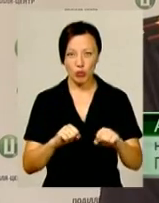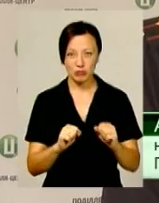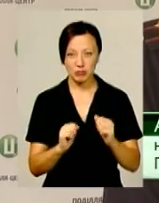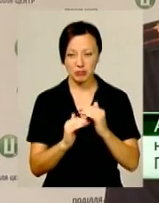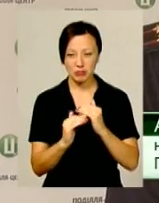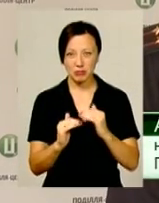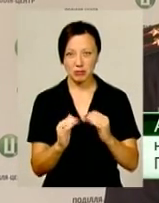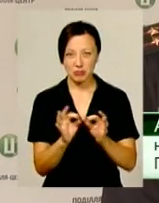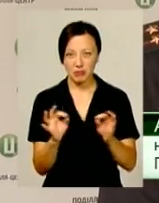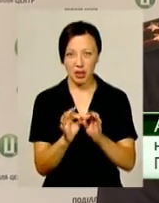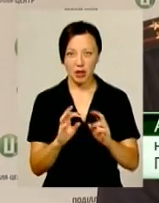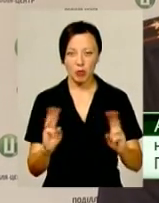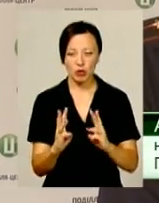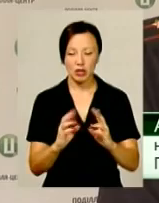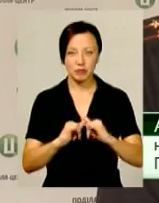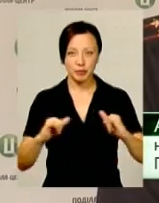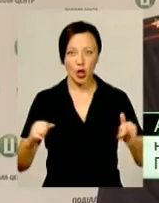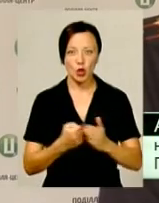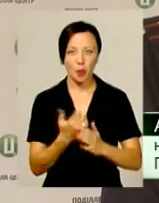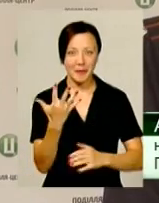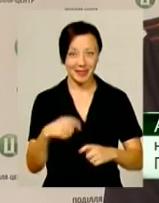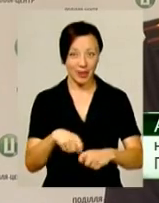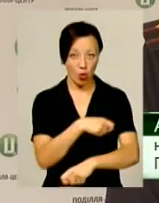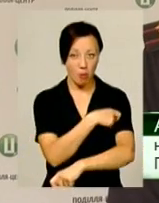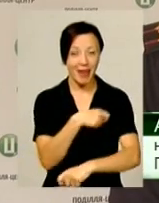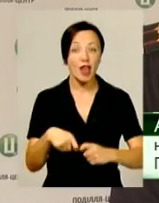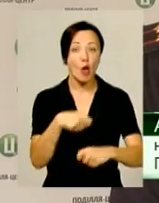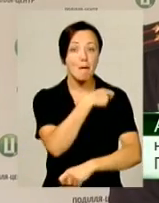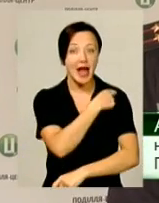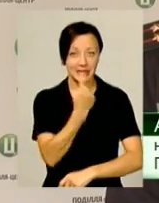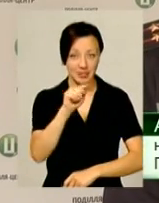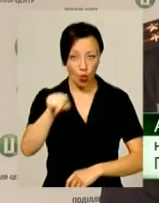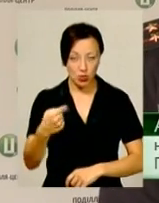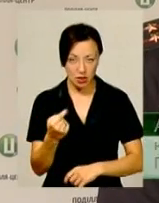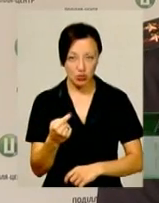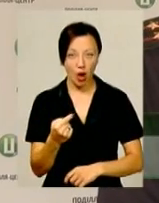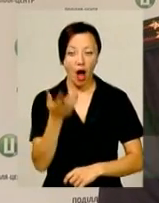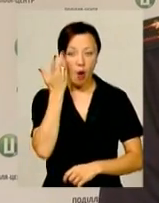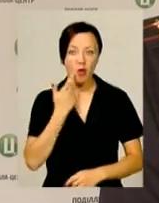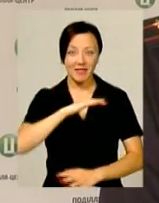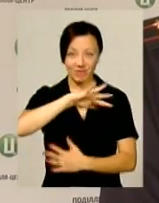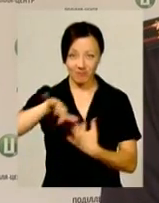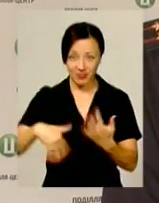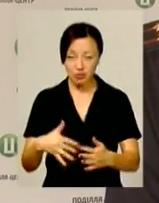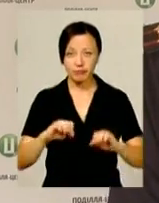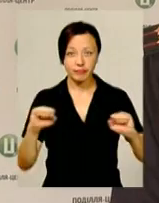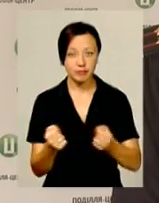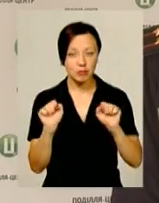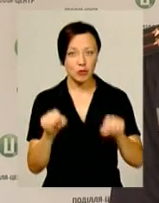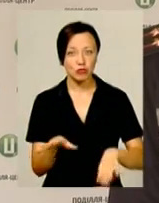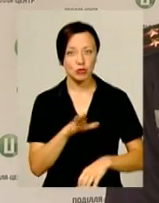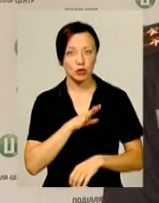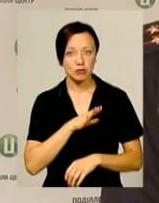пожежа переміщатися до 5 км за годину, то при вітряній погоді її швидкість може